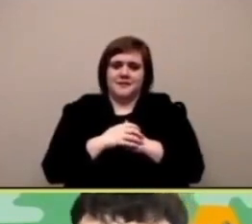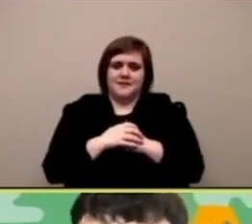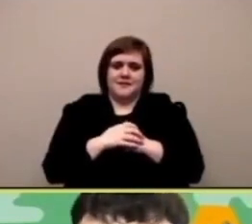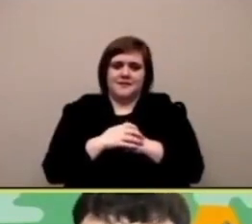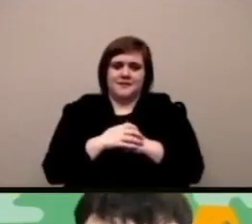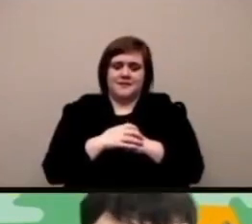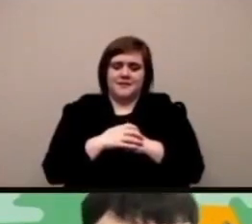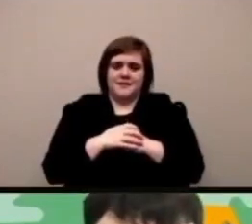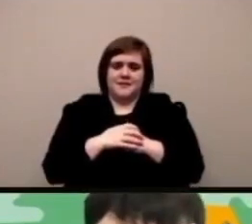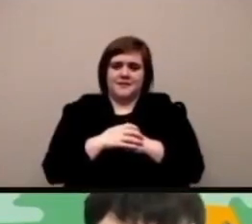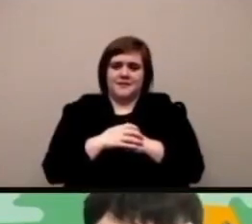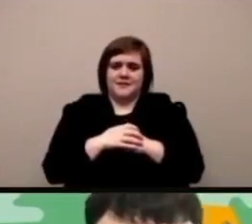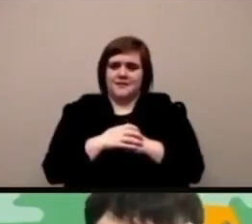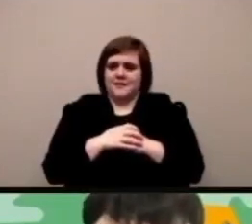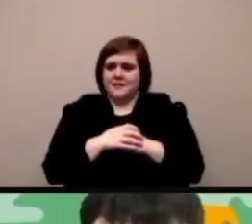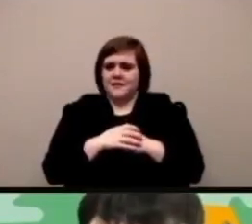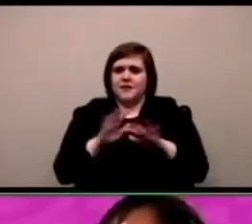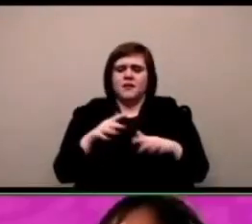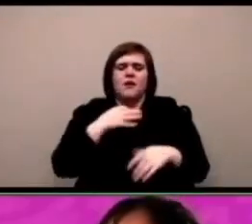divertente